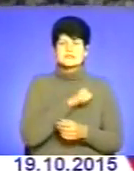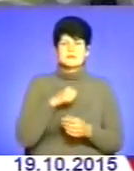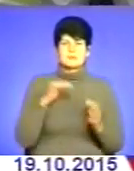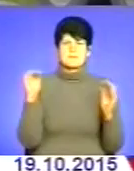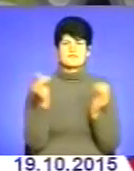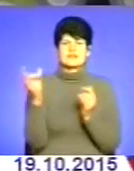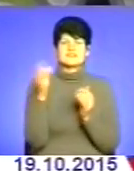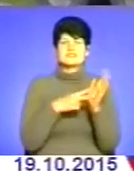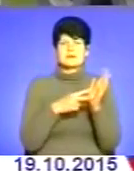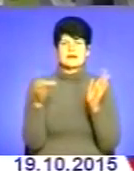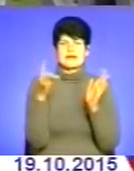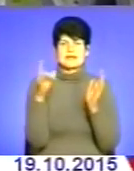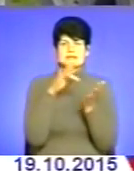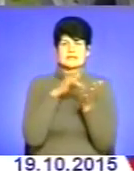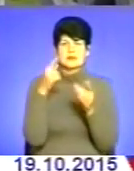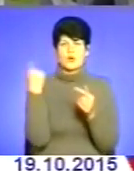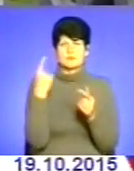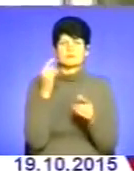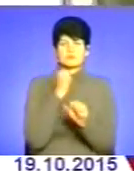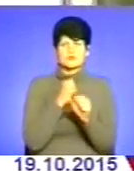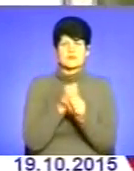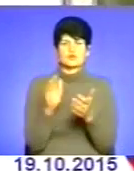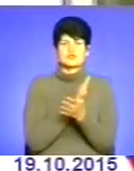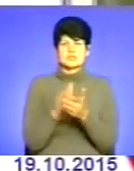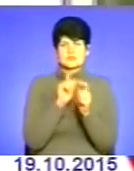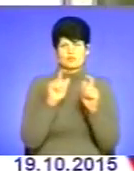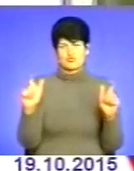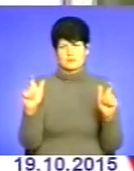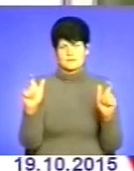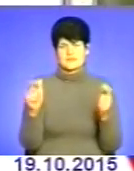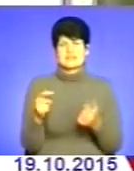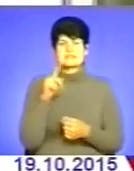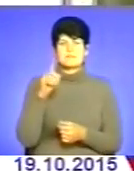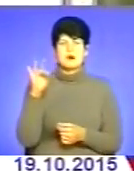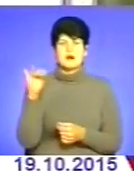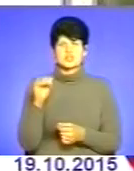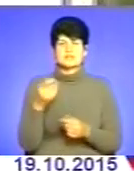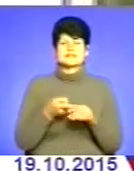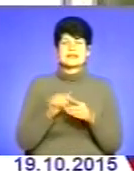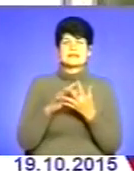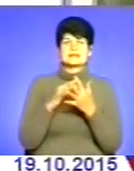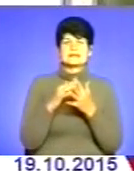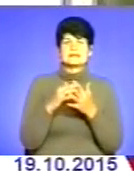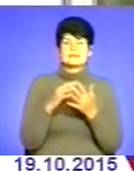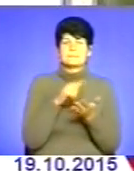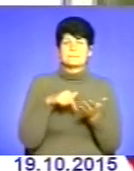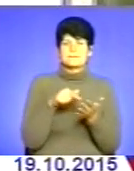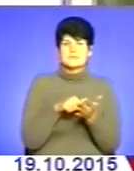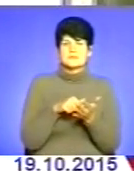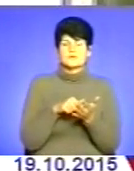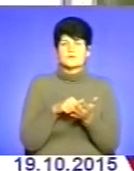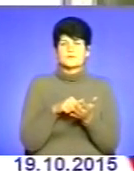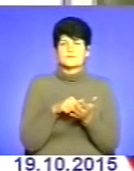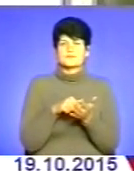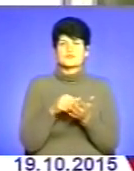райцентрах області Запрацюють очисні споруди Збараж – це населений пункт Чисельність 14